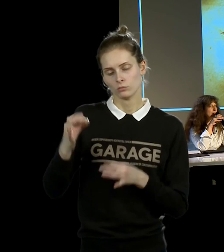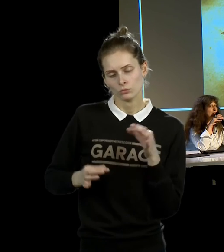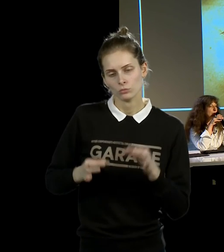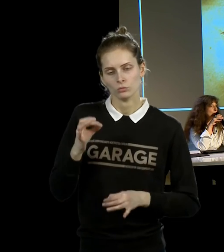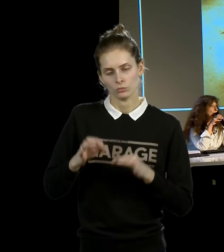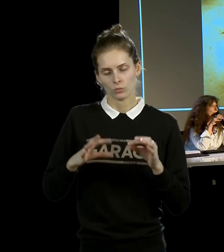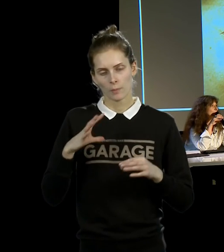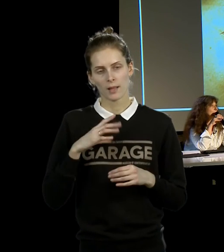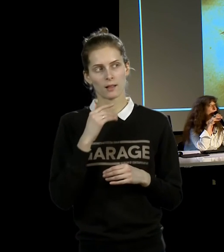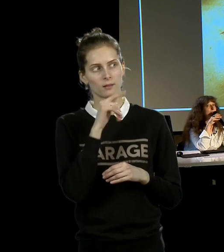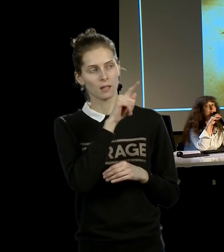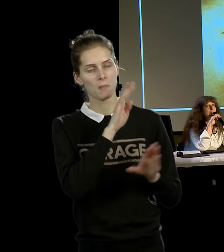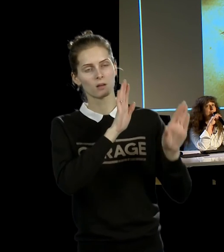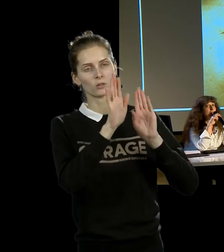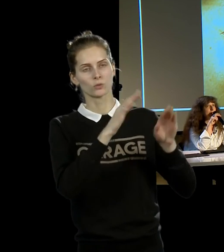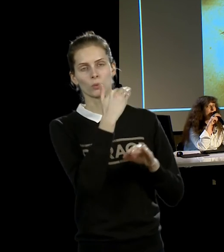документалистом и художником,